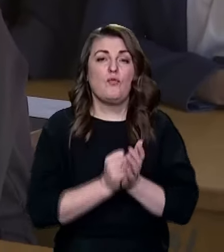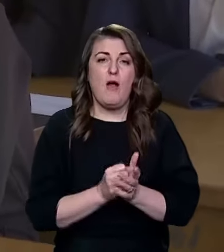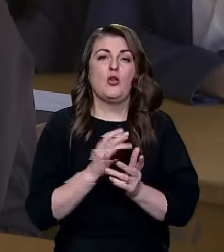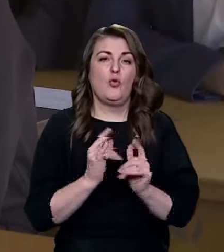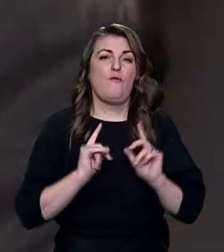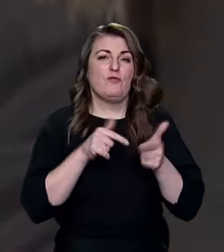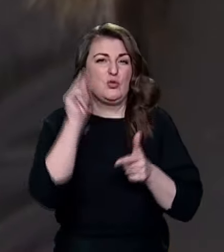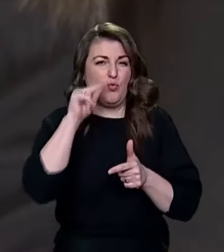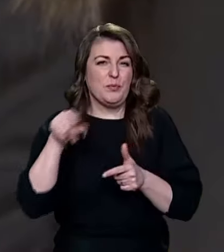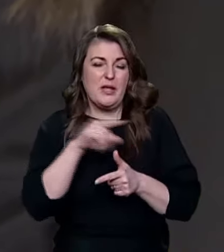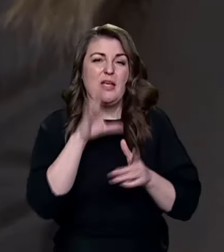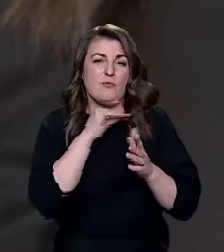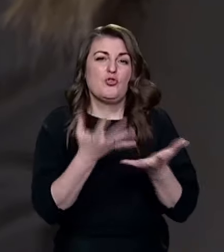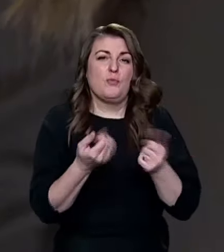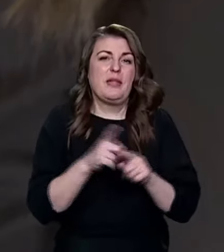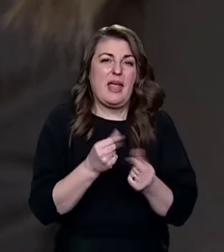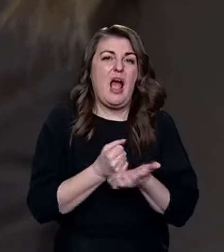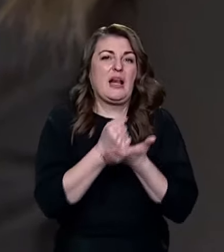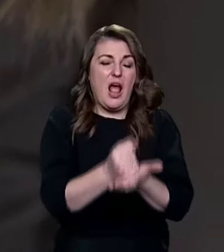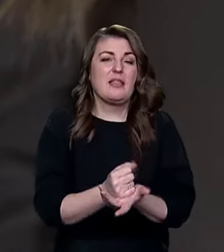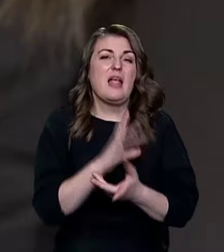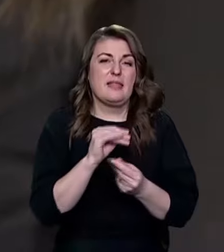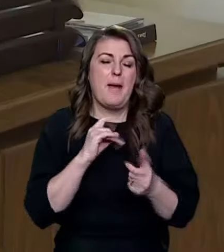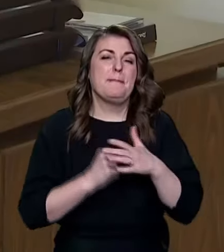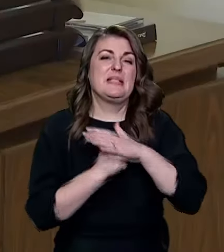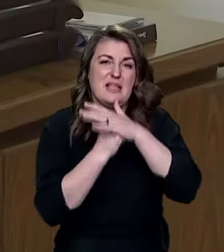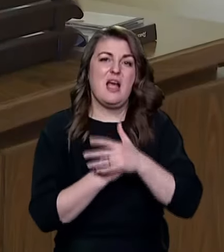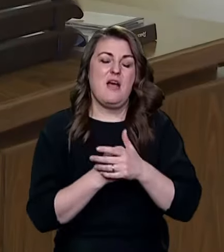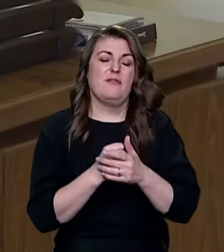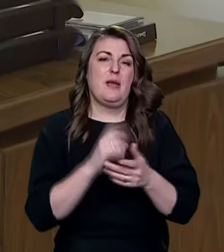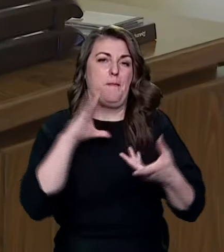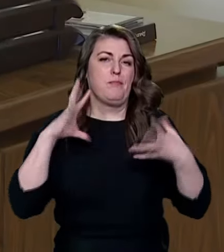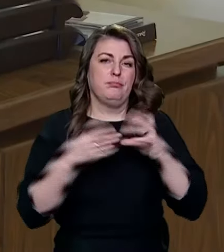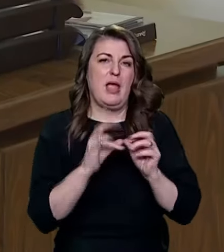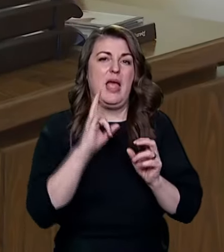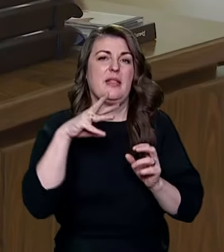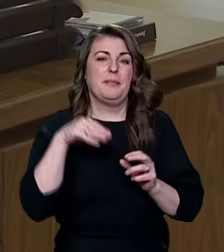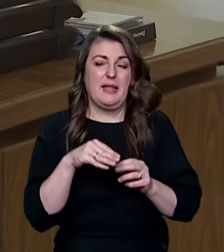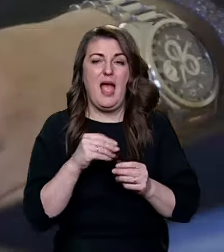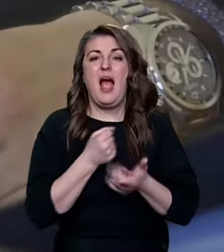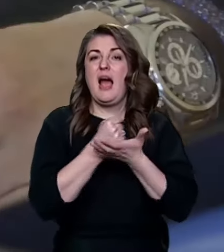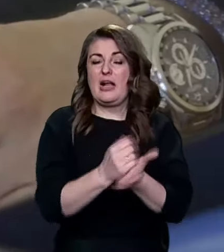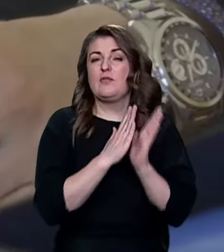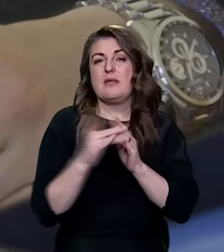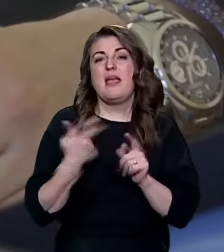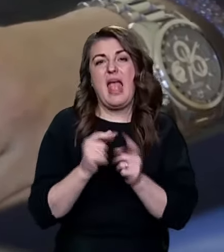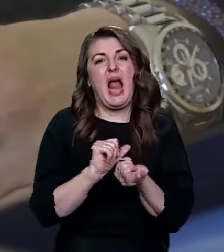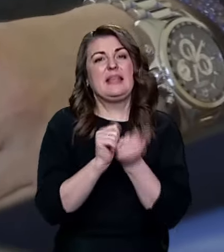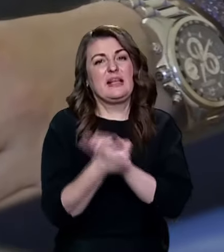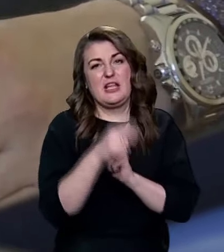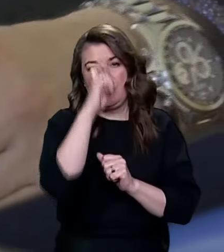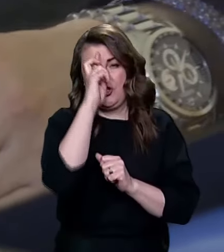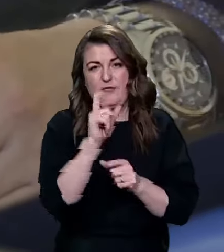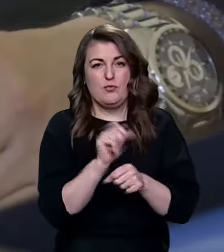вступники зможуть отримати такий грант на підставі підсумкового балу НМТ. Сергій Квіт каже, грантова система є альтернативою